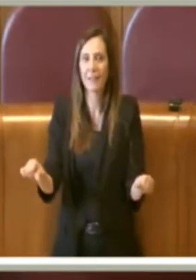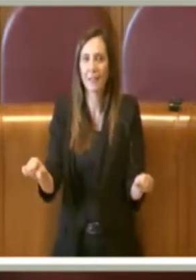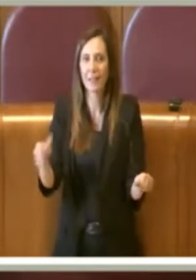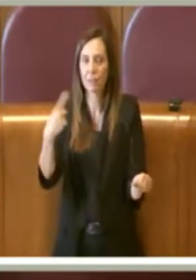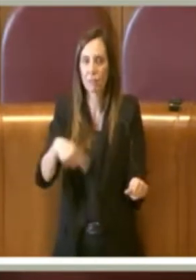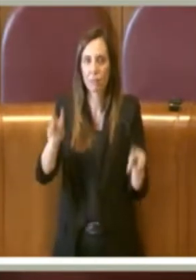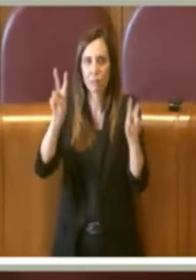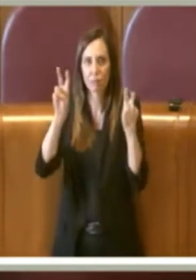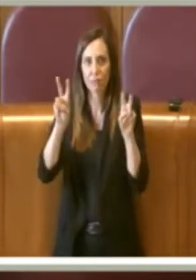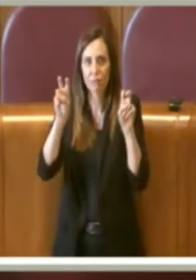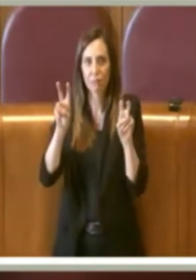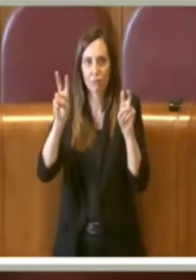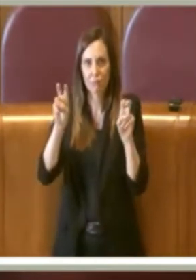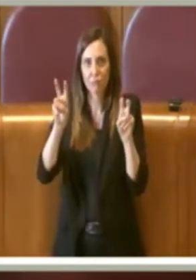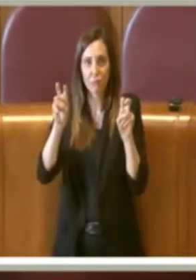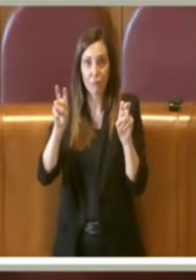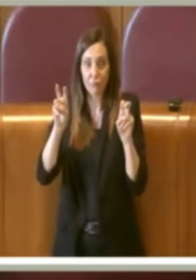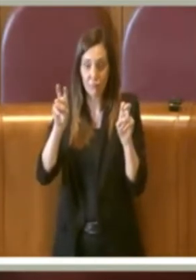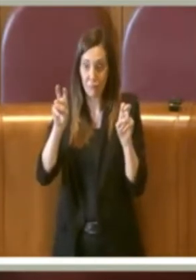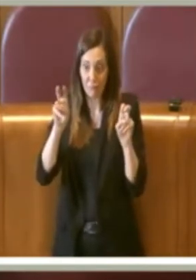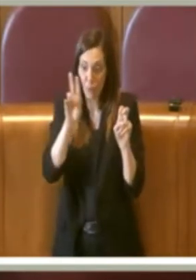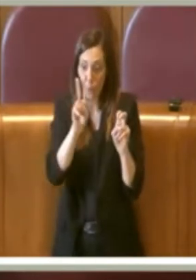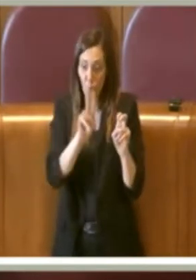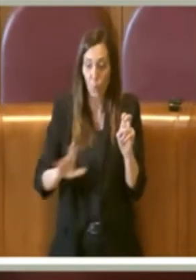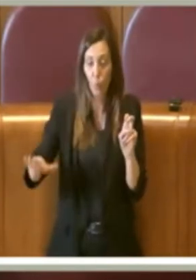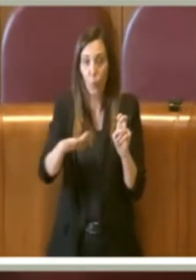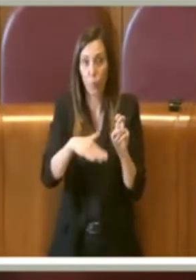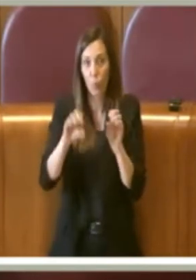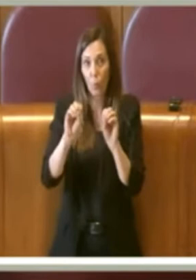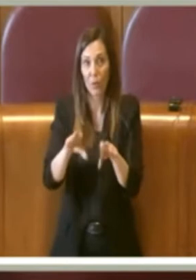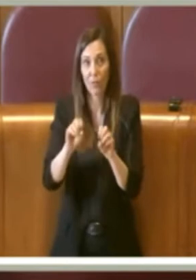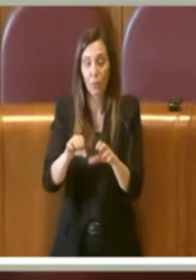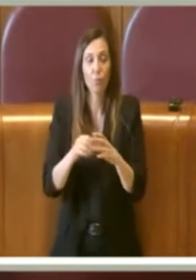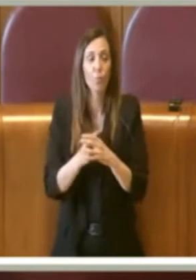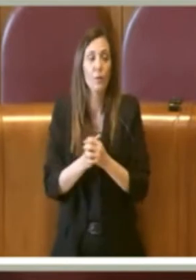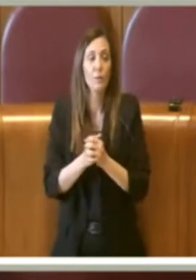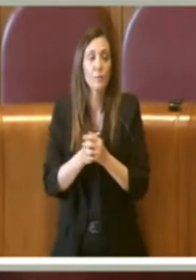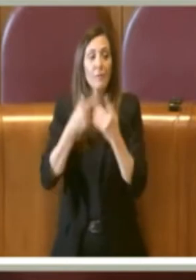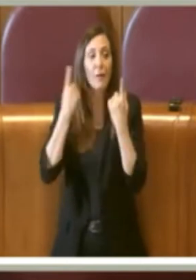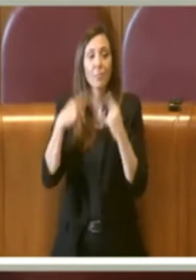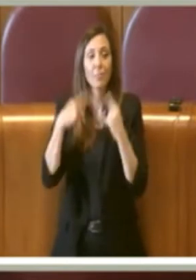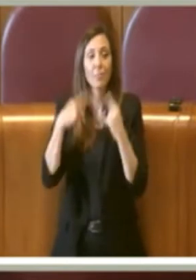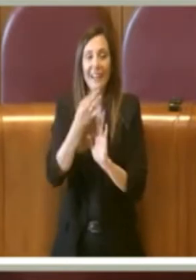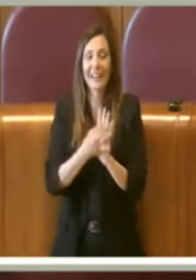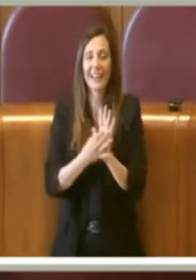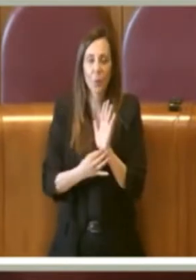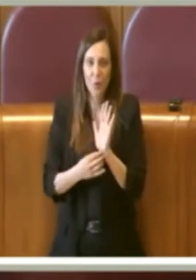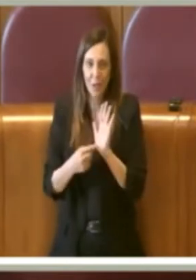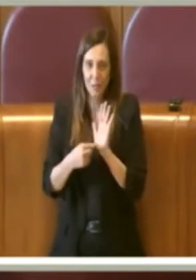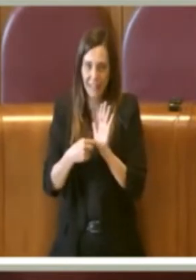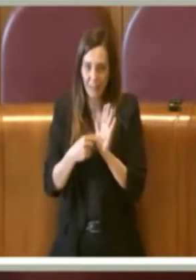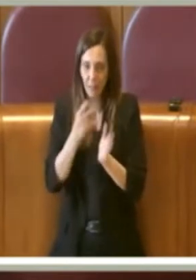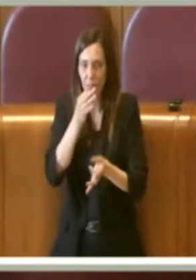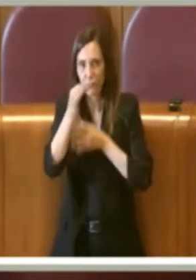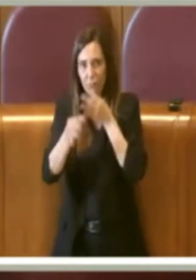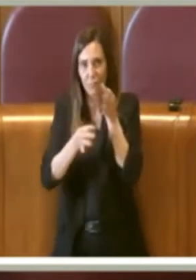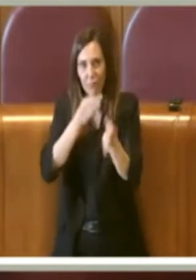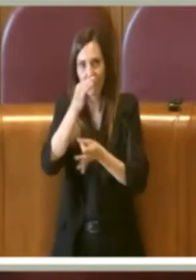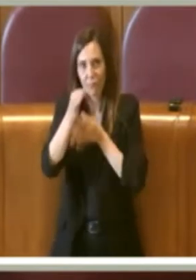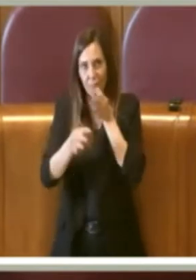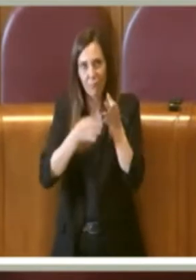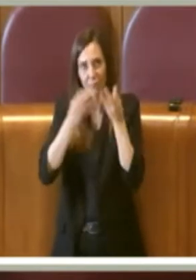tema in materia ovviamente dei rifiuti. Questo regolamento così come ha specificato